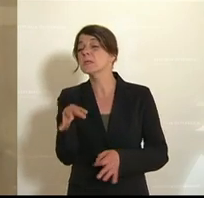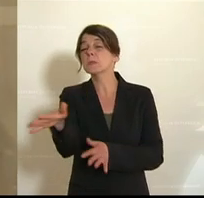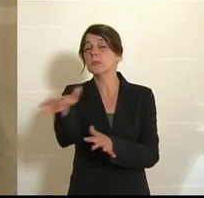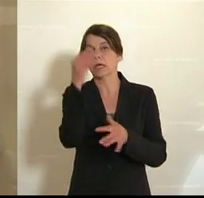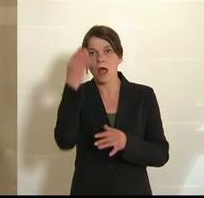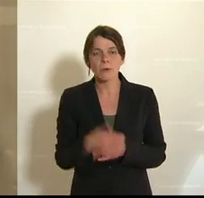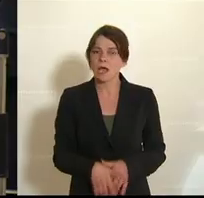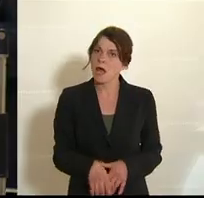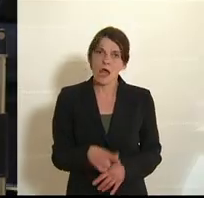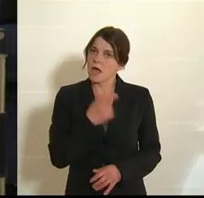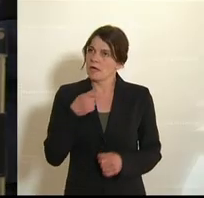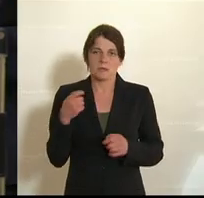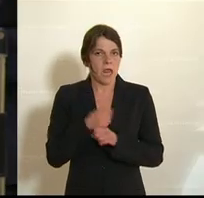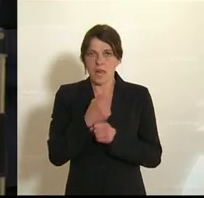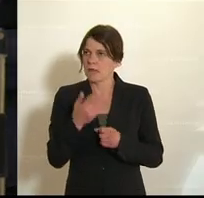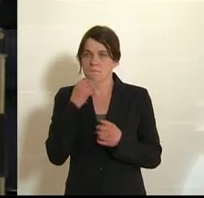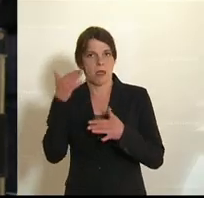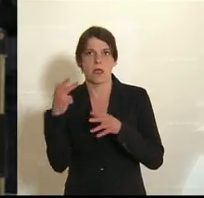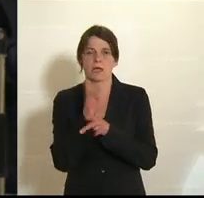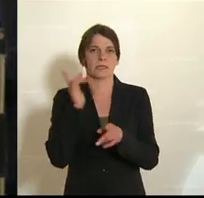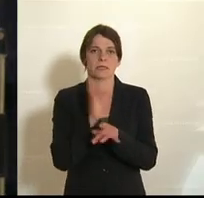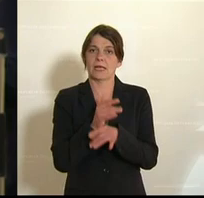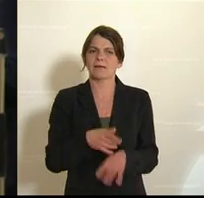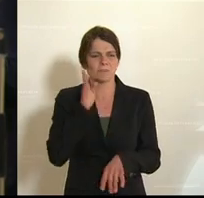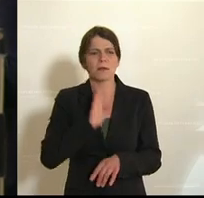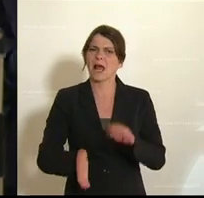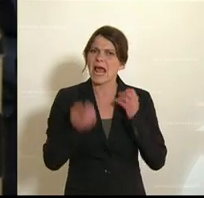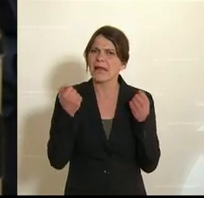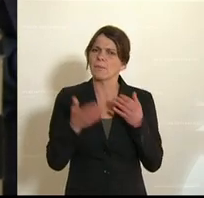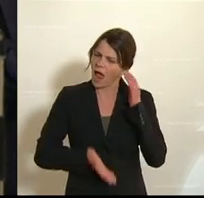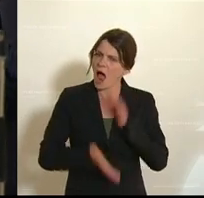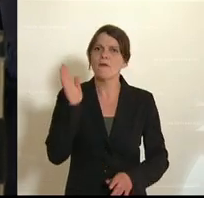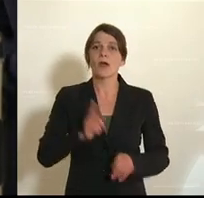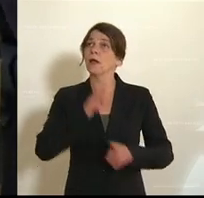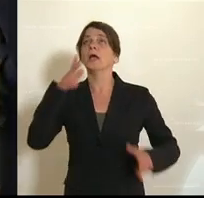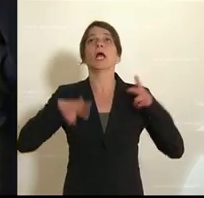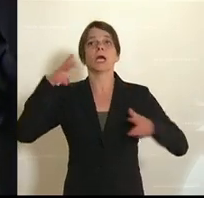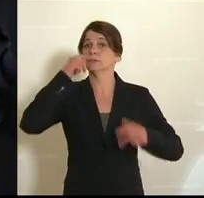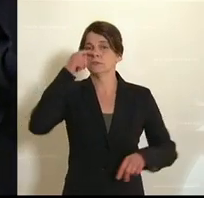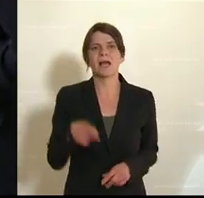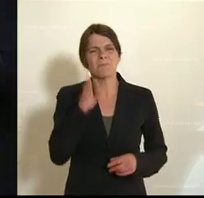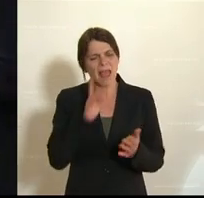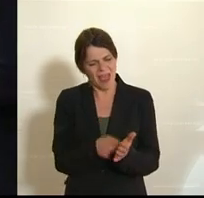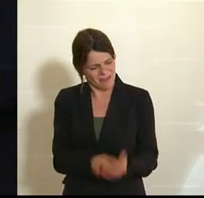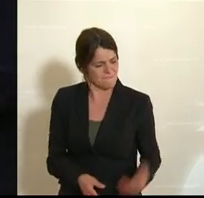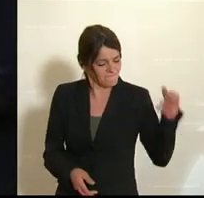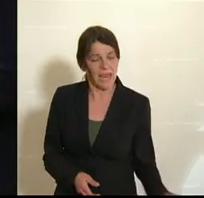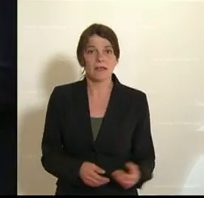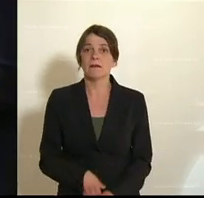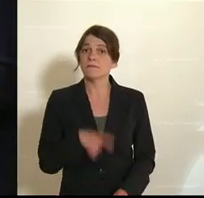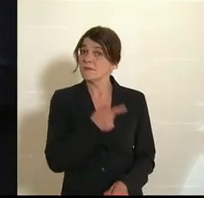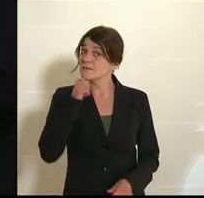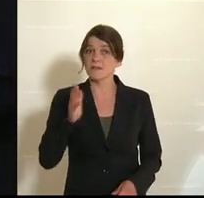spottet jeder Kritik, Herr Bundeskanzler. Und Sie sollten endlich einmal von Ihrem Hohen Ross heruntersteigen, längst einmal Ihr Handy weg. Das ist eine